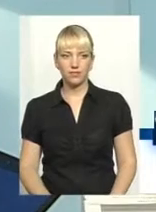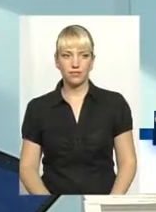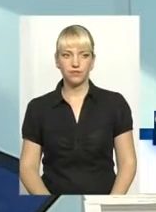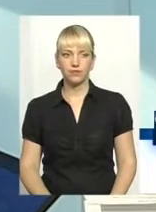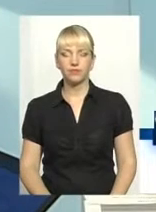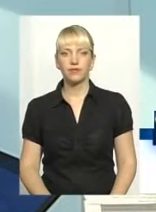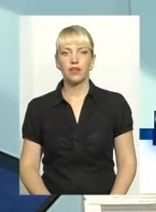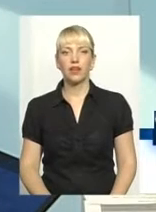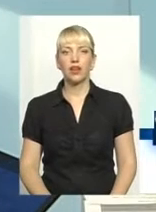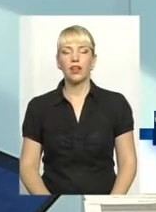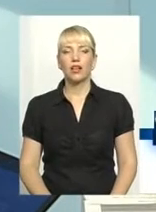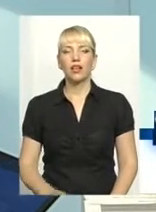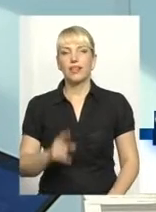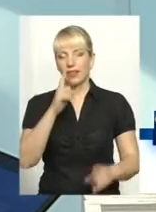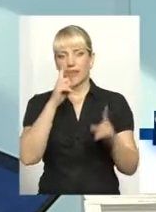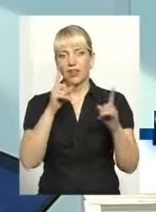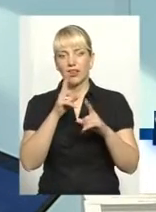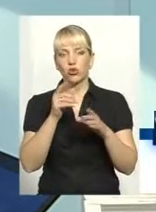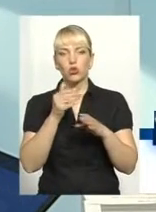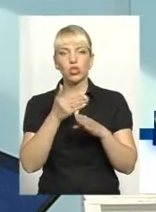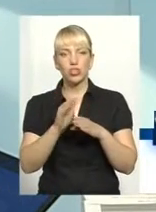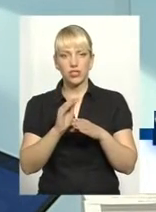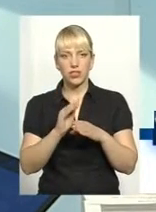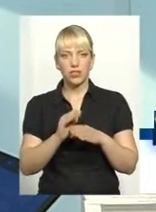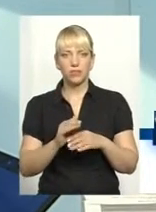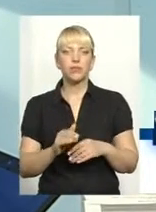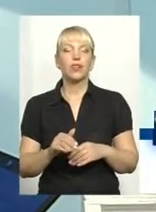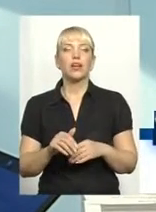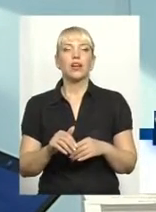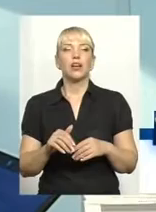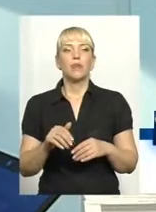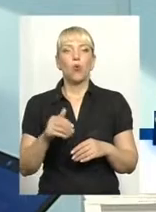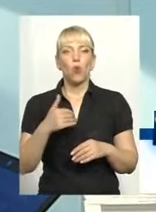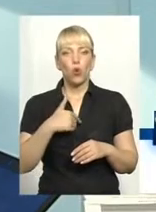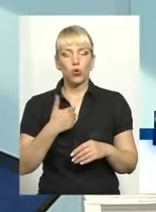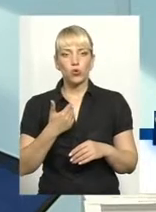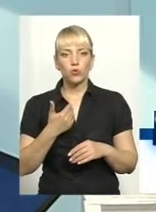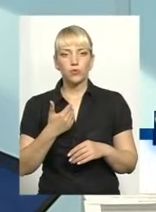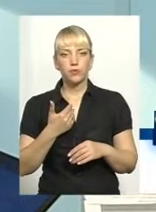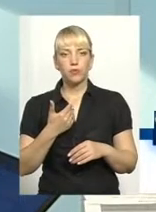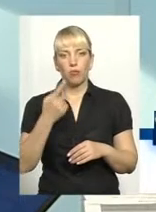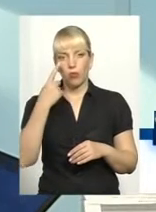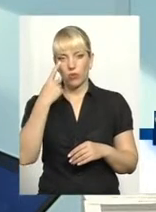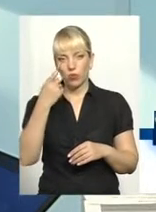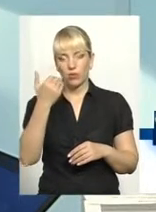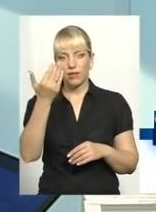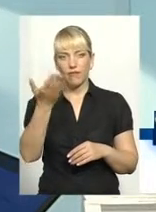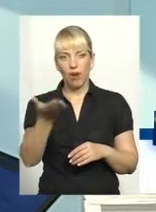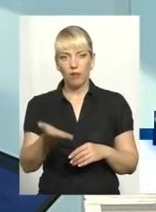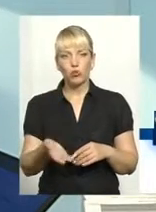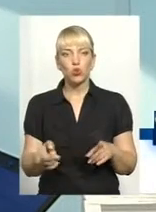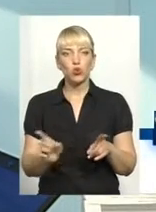якоїсь зовсім невеликої, але все ж таки стосується. І хочу повідомити вам, що